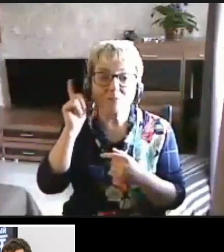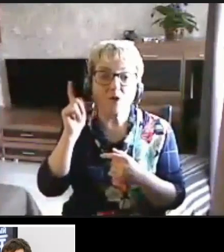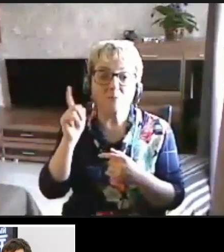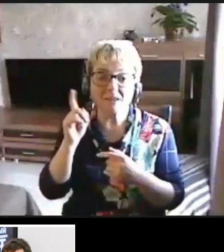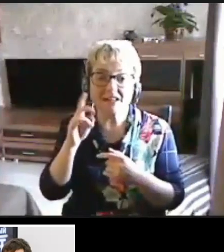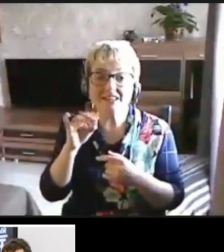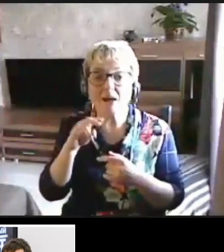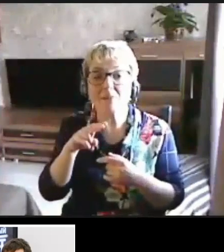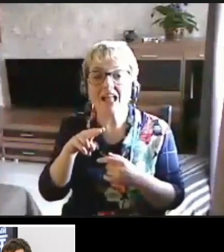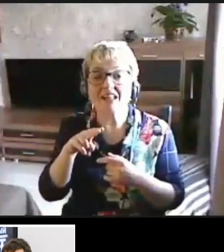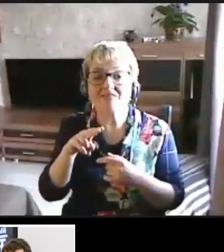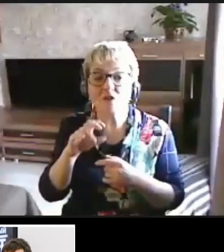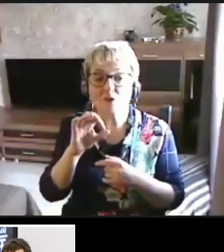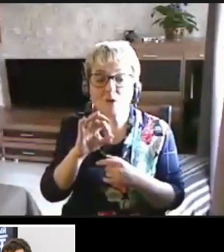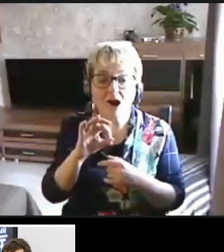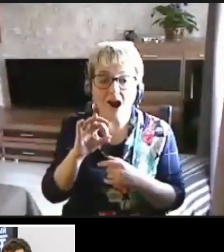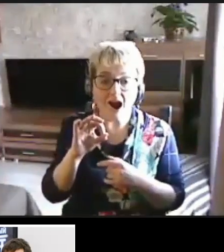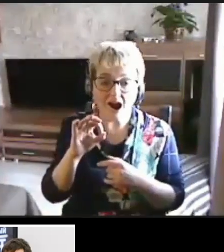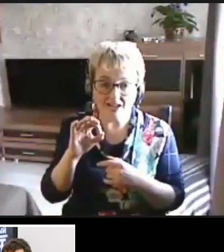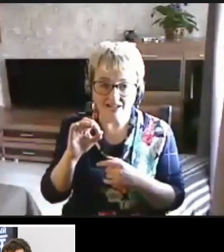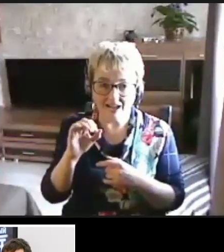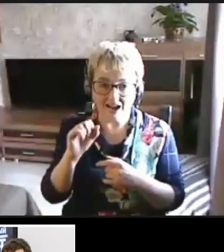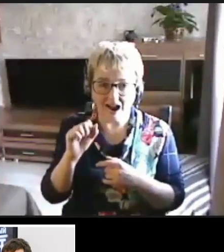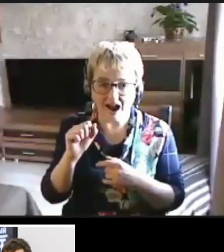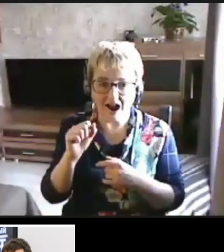платформе iOS.